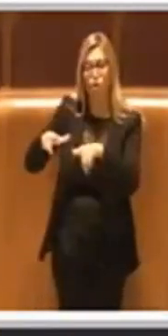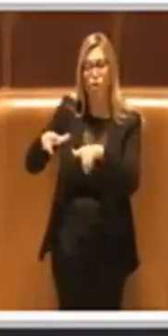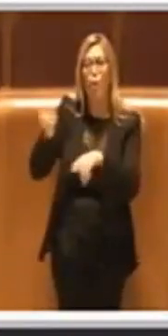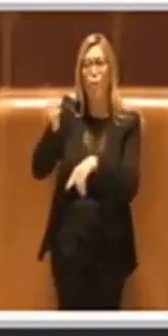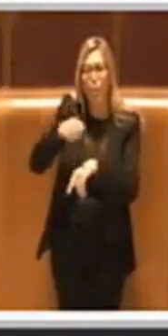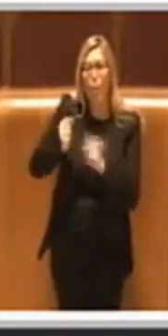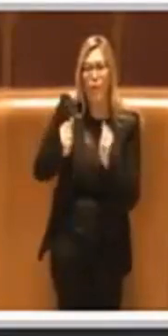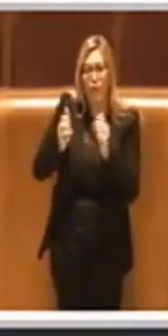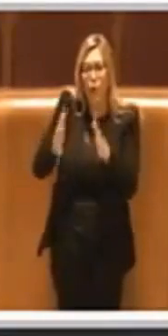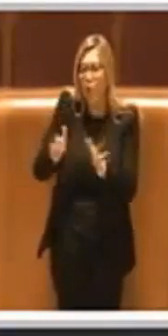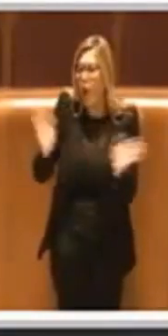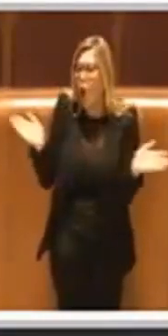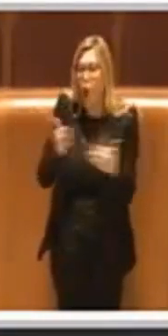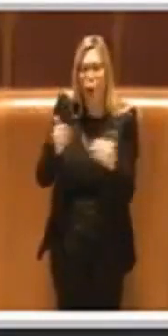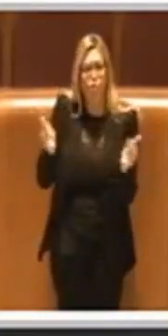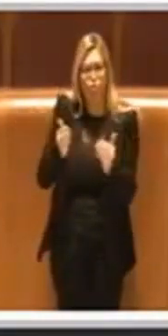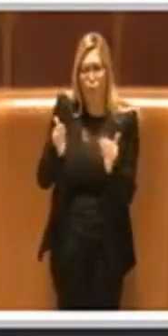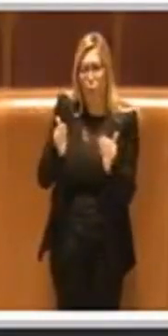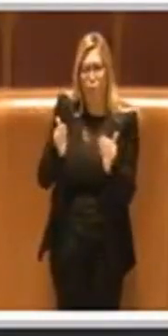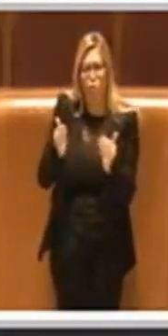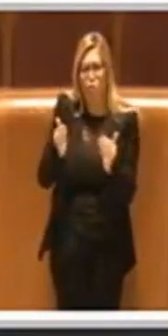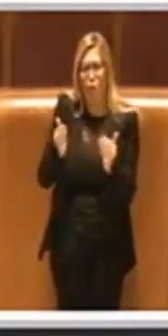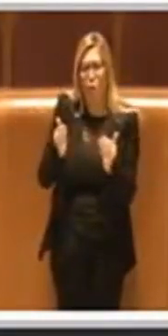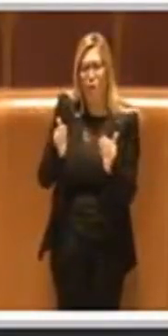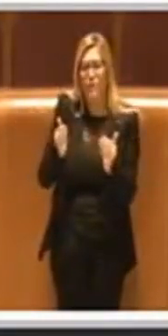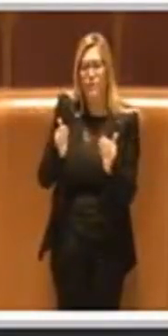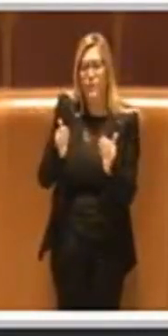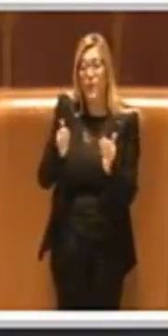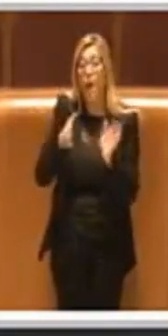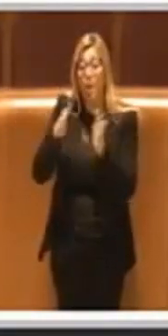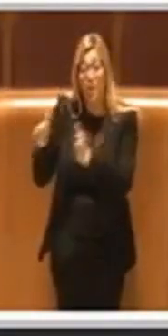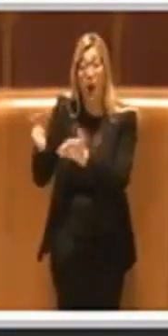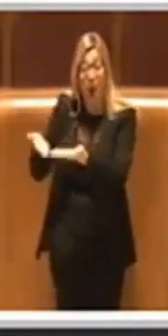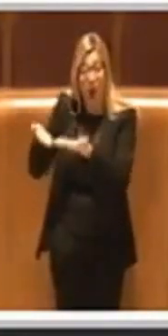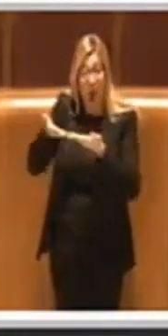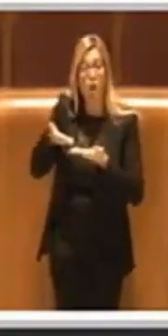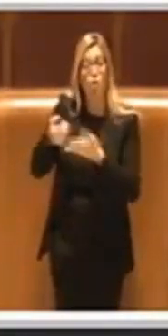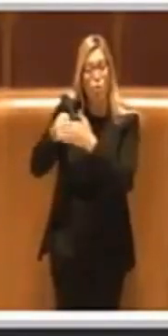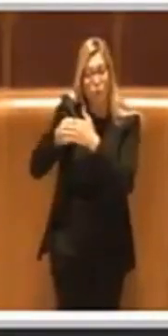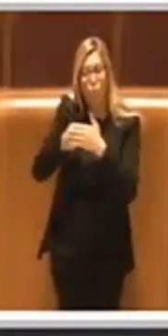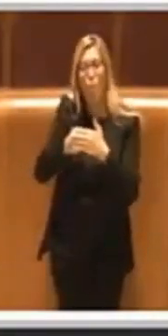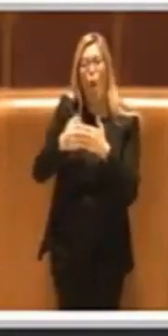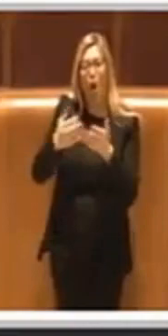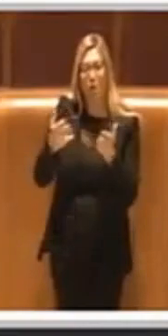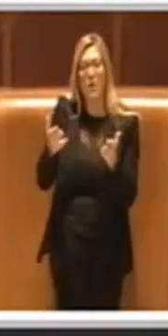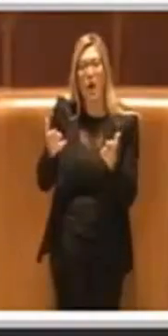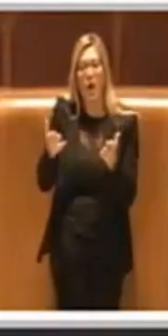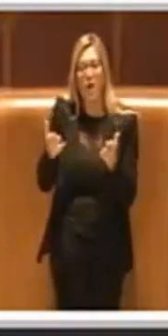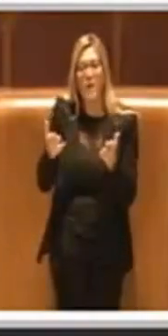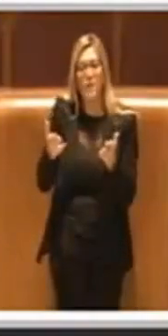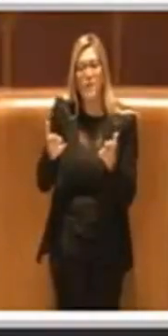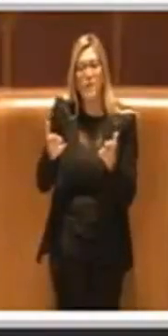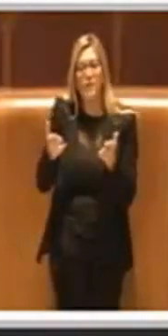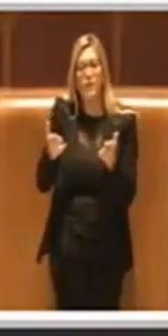volontariato di tutto questa parte che ci aiuta, ci supporta nel